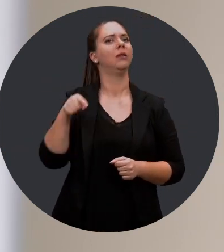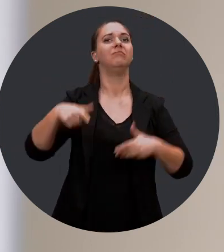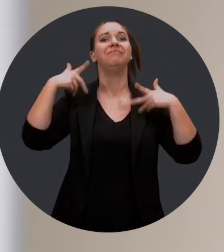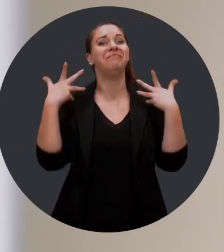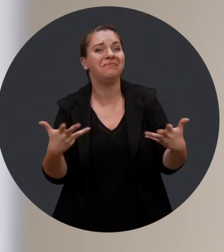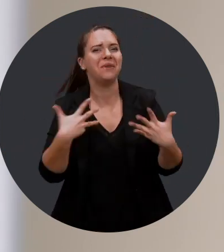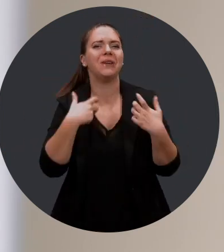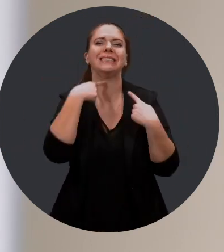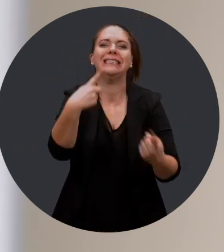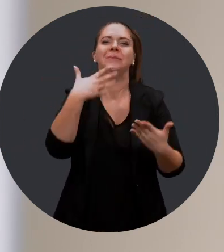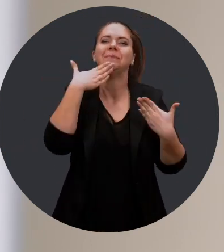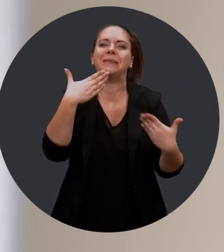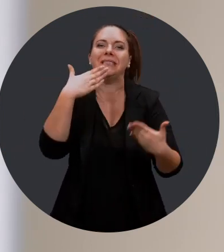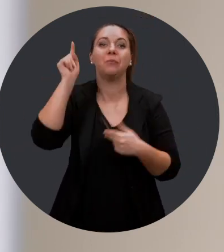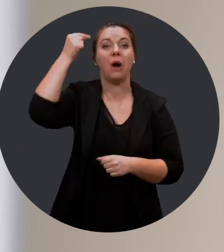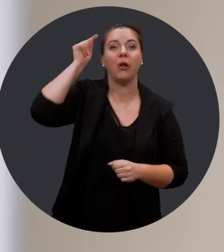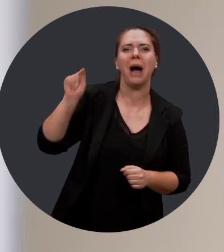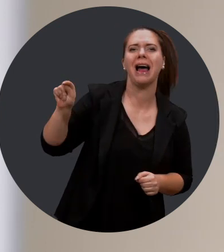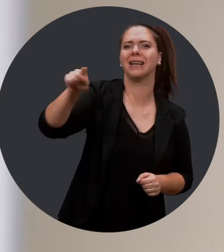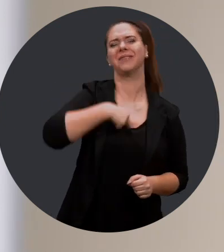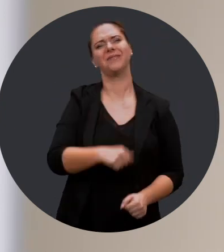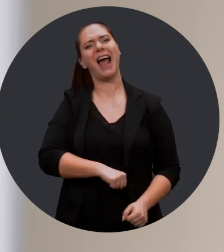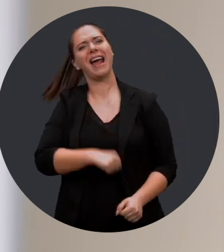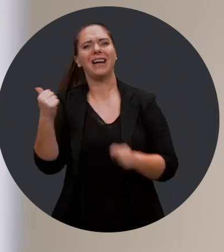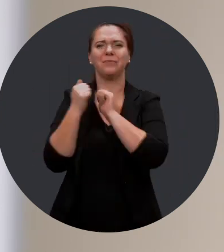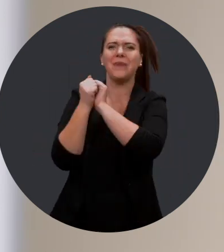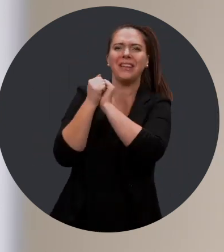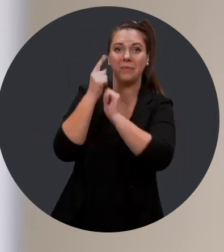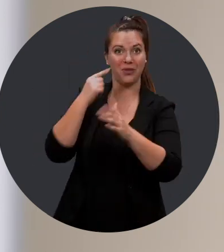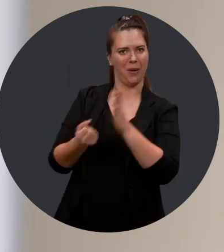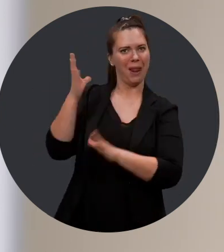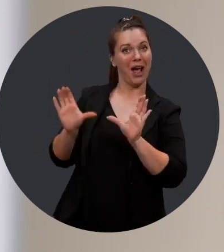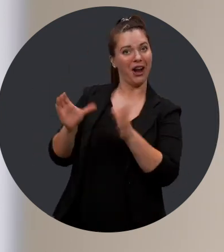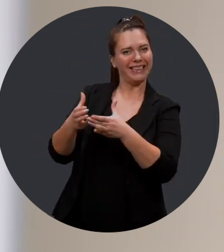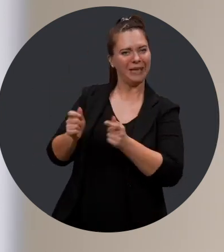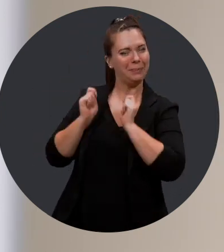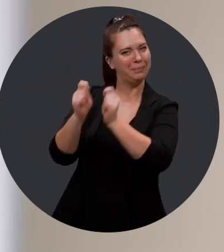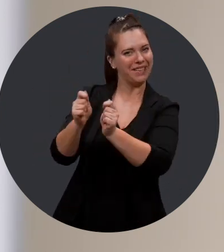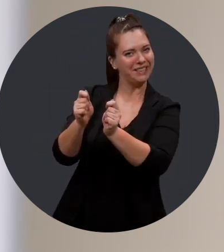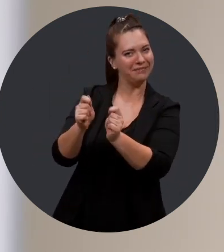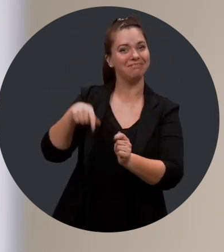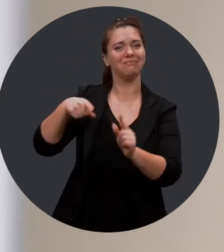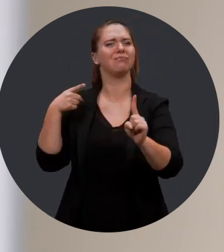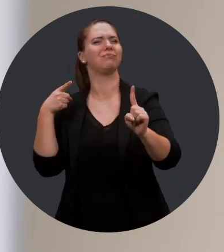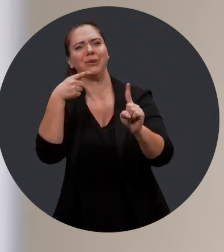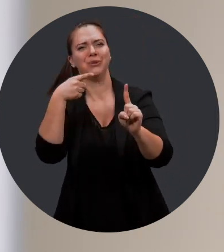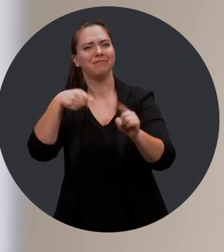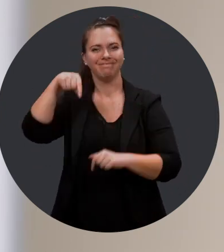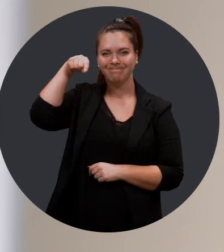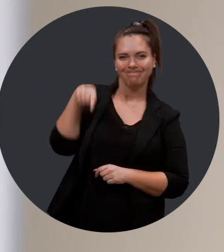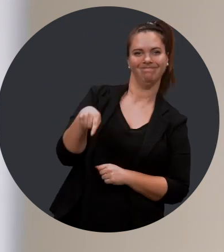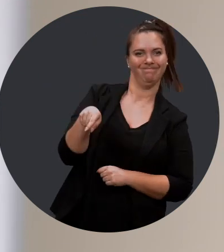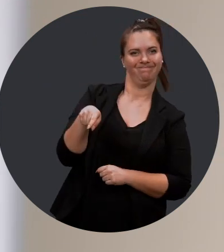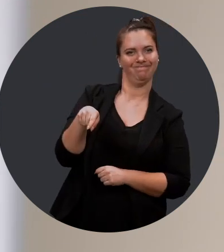D'entrée de jeu, je tiens à vous dire que votre gouvernement est très fier d'être partenaire de la toute nouvelle catégorie du prix qui vise